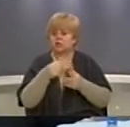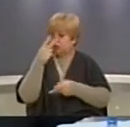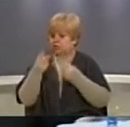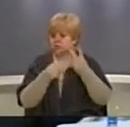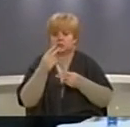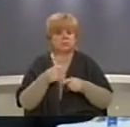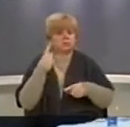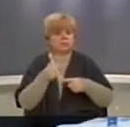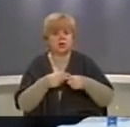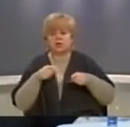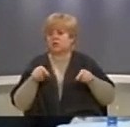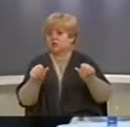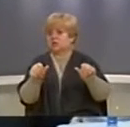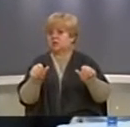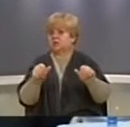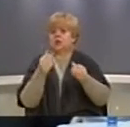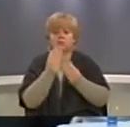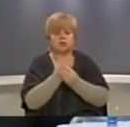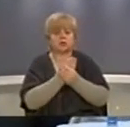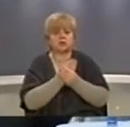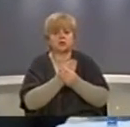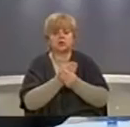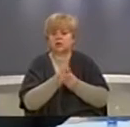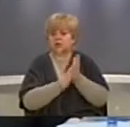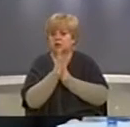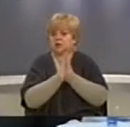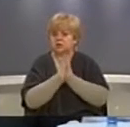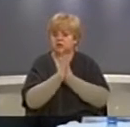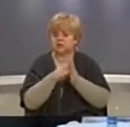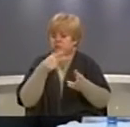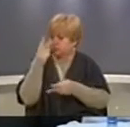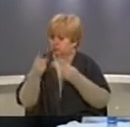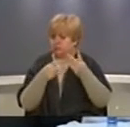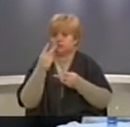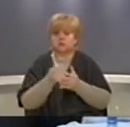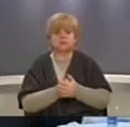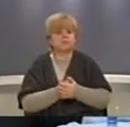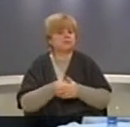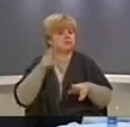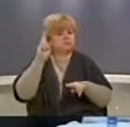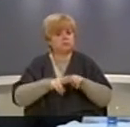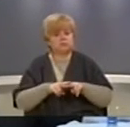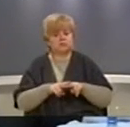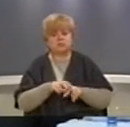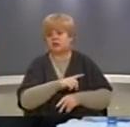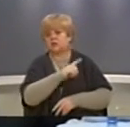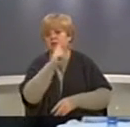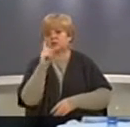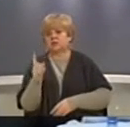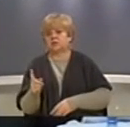verifikim të pronave, procedurat prej paracitis se kërkisave, shqyrtimit, marës e vendimeve dhe derjnë e